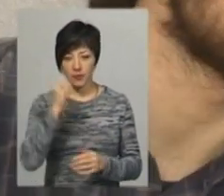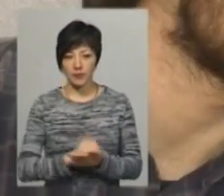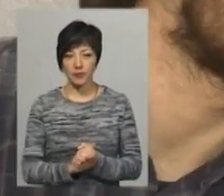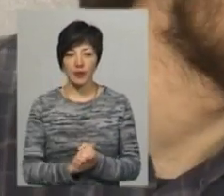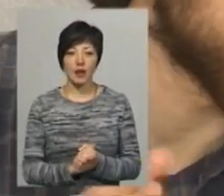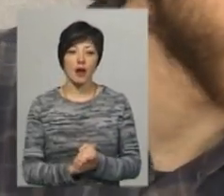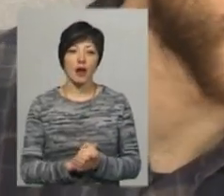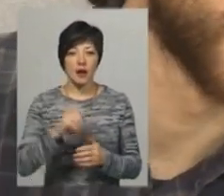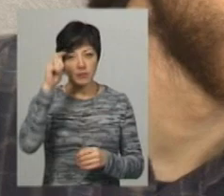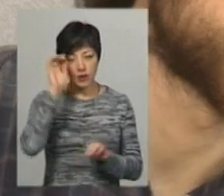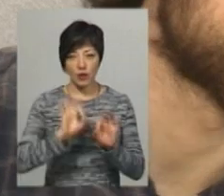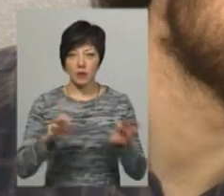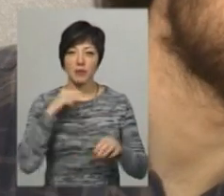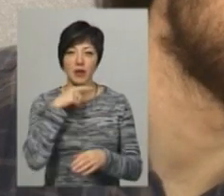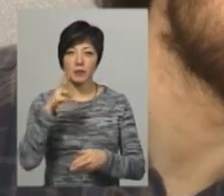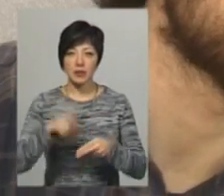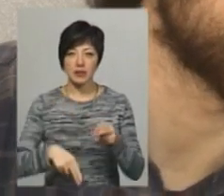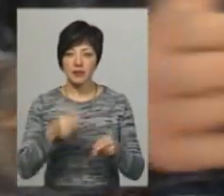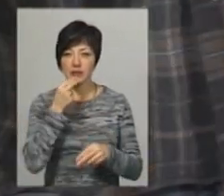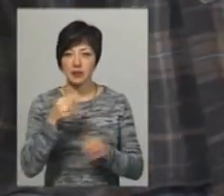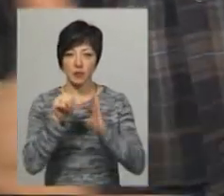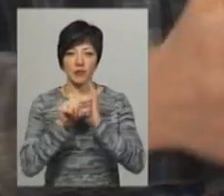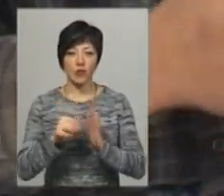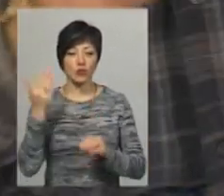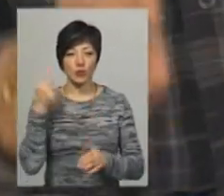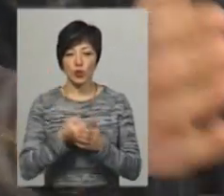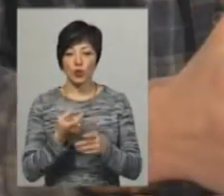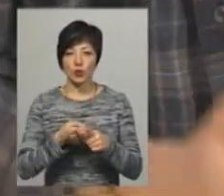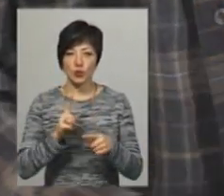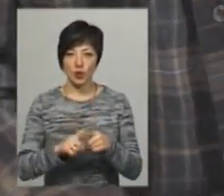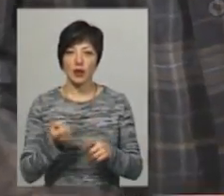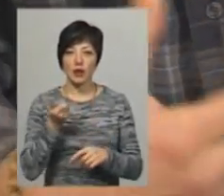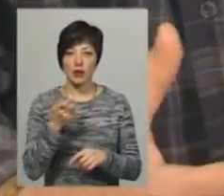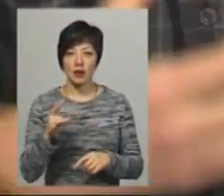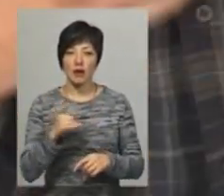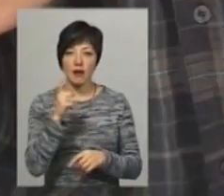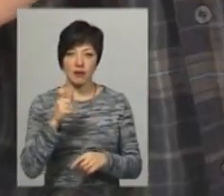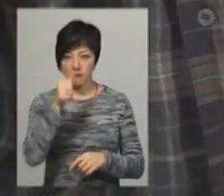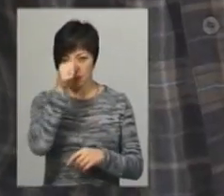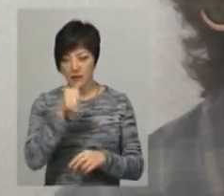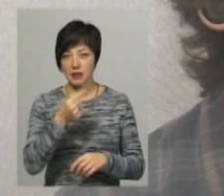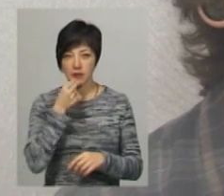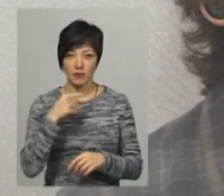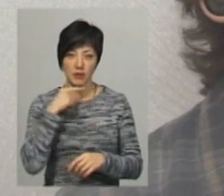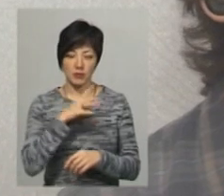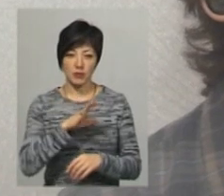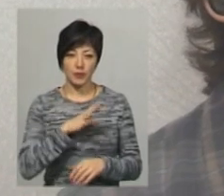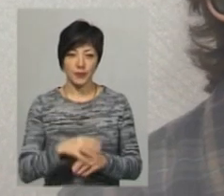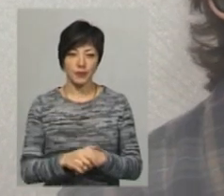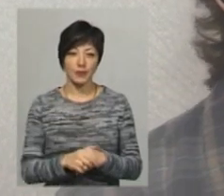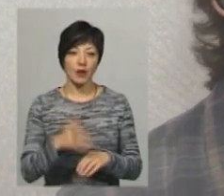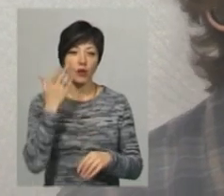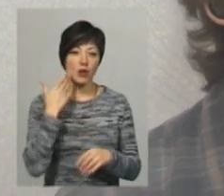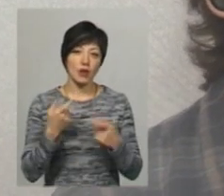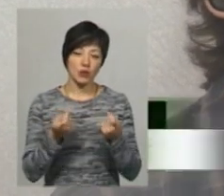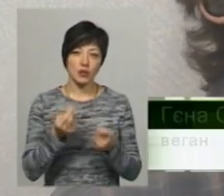Єна Соколов розповідає, м'ясо перестав їсти пів року тому. До того декілька разів в місяць вживав продукти тваринного походження. Коли, знову таки, я